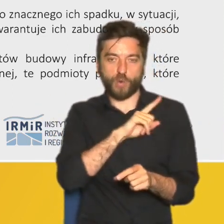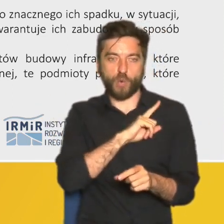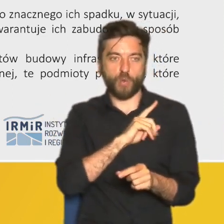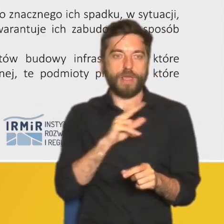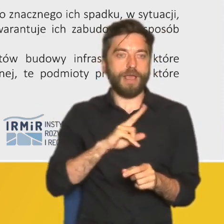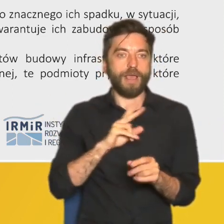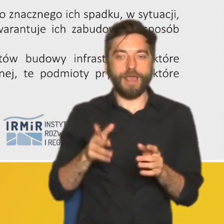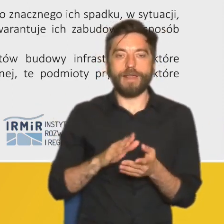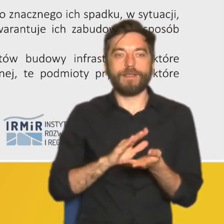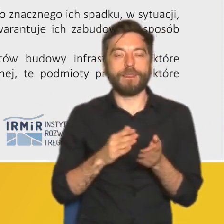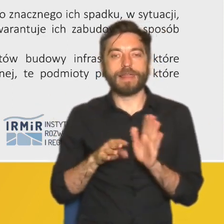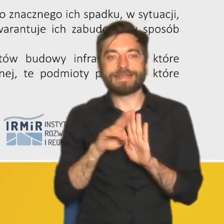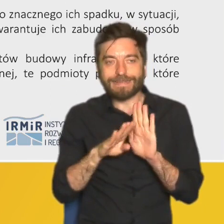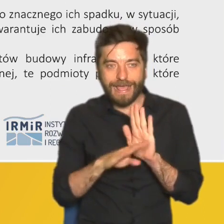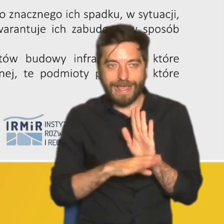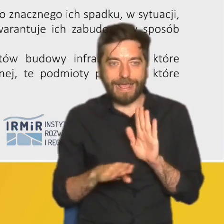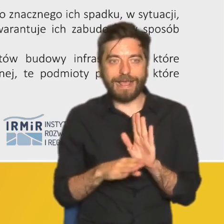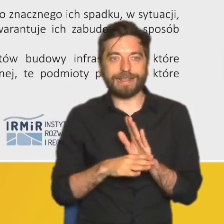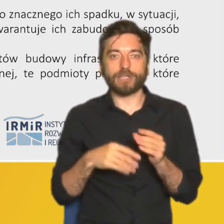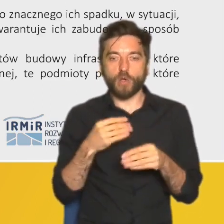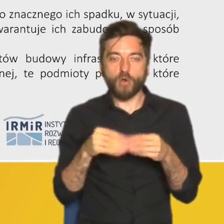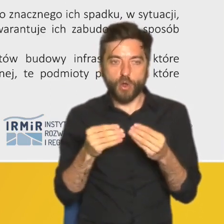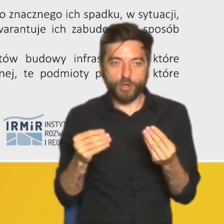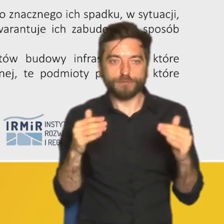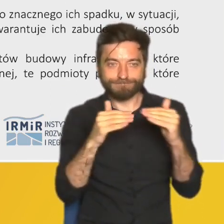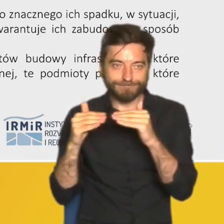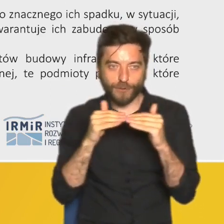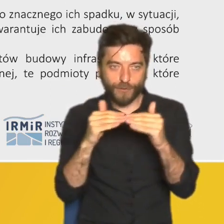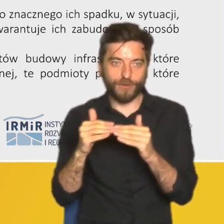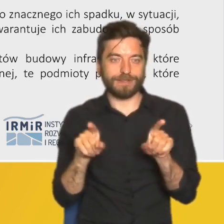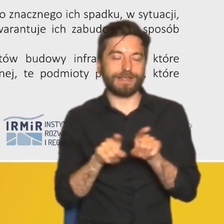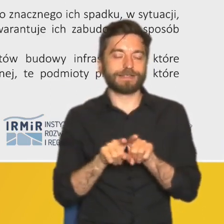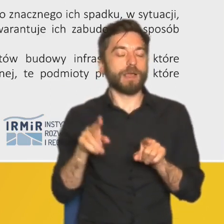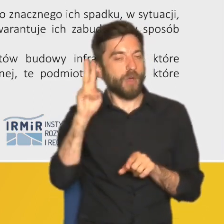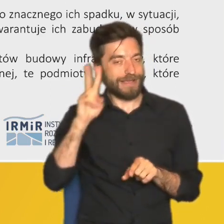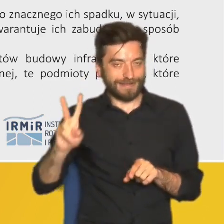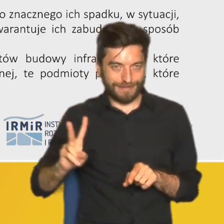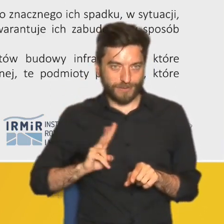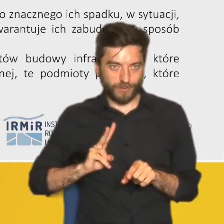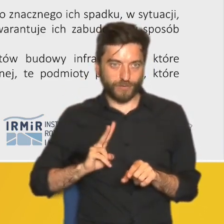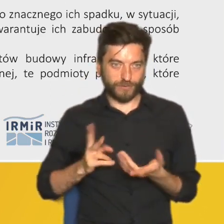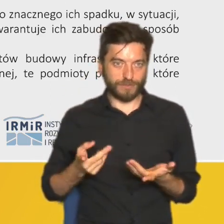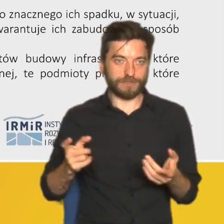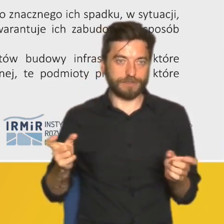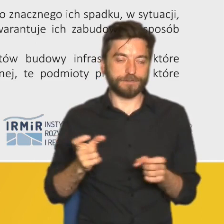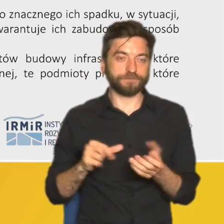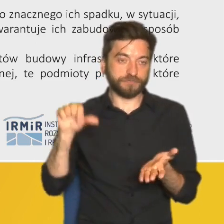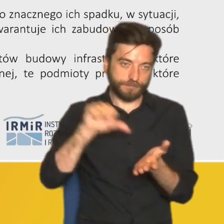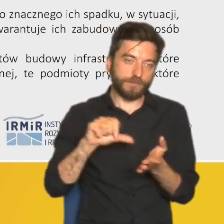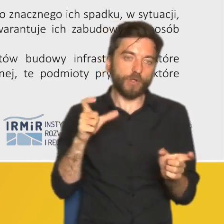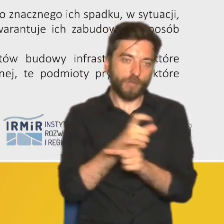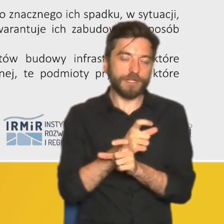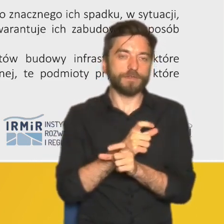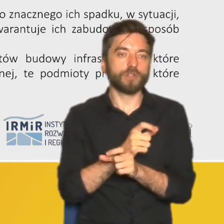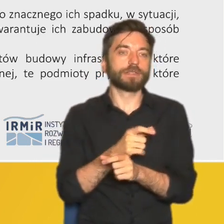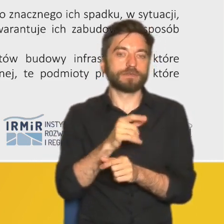zasad zrównoważonego rozwoju a także jako instytucji mówię państwa w znaczeniu szerokim rozumiejąc tu centrum państwa jednostki